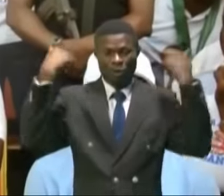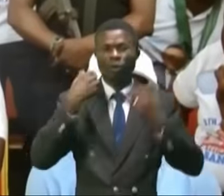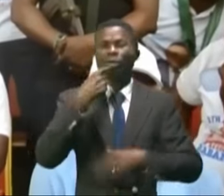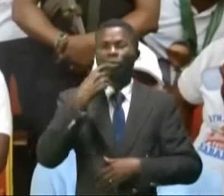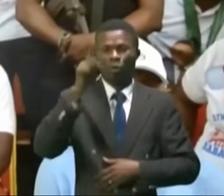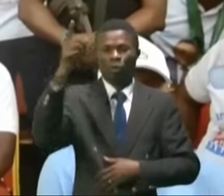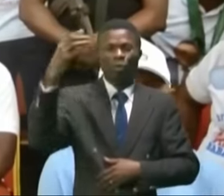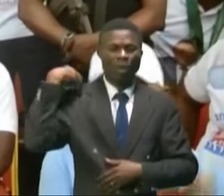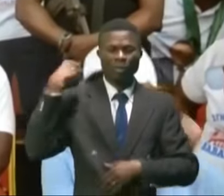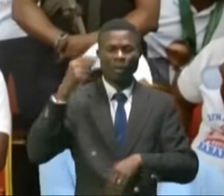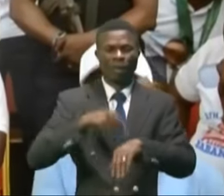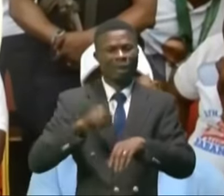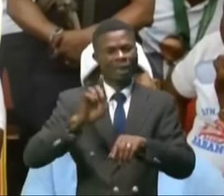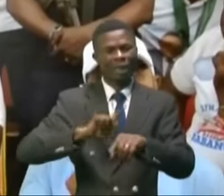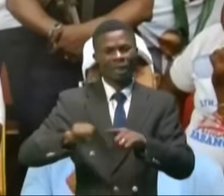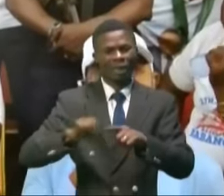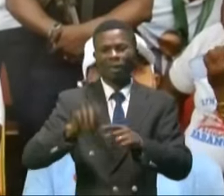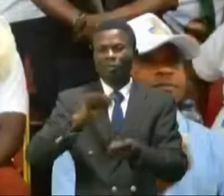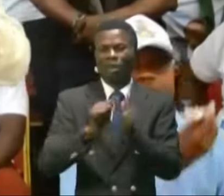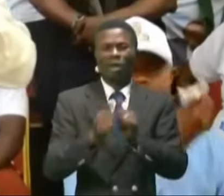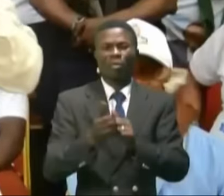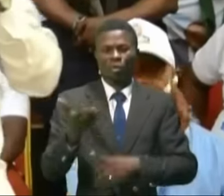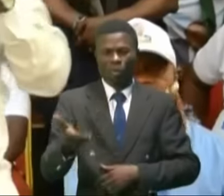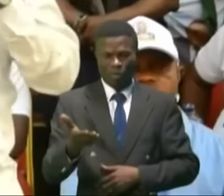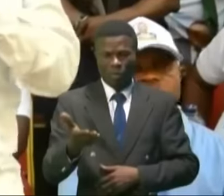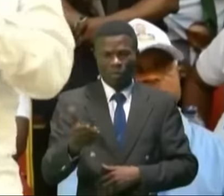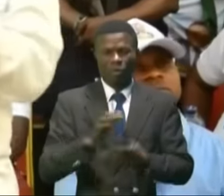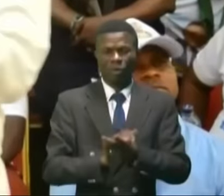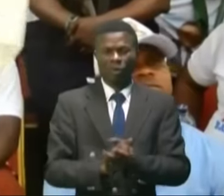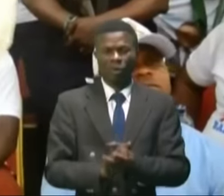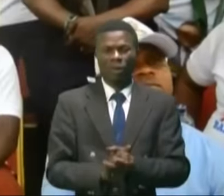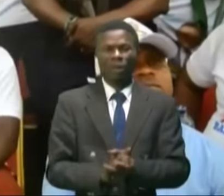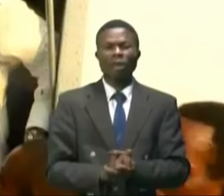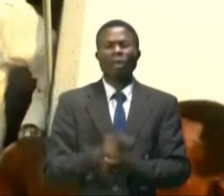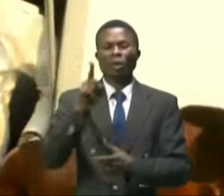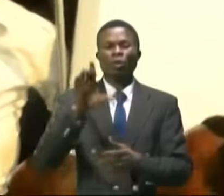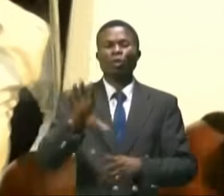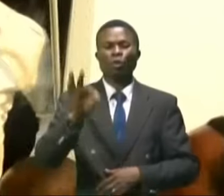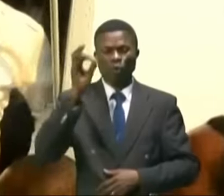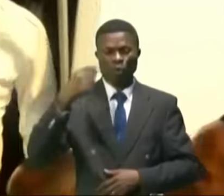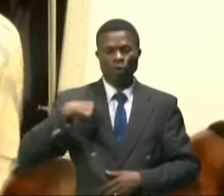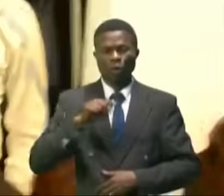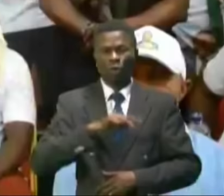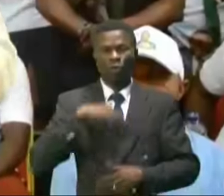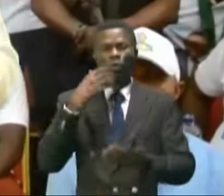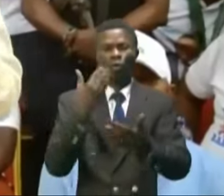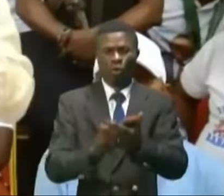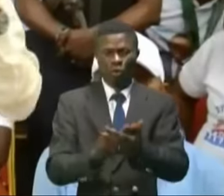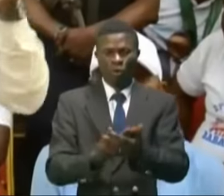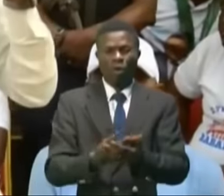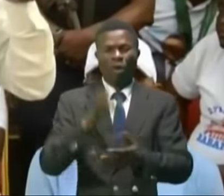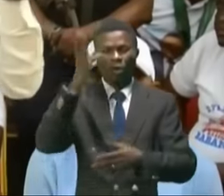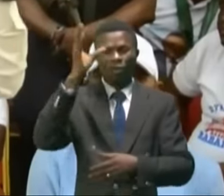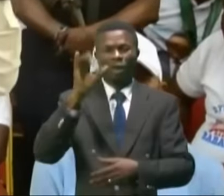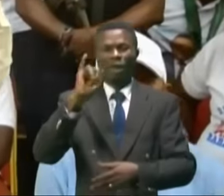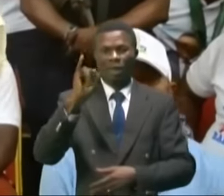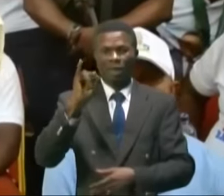ezali mettre y attempé y circonstance. Nangolo naï, a se peli ke lénotoko mana, bouka inongo,